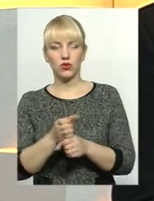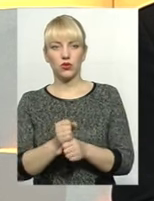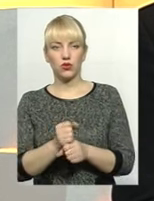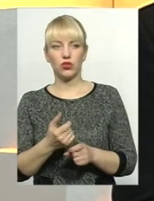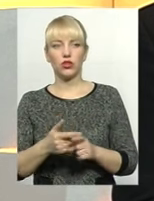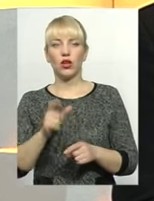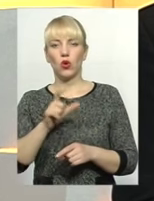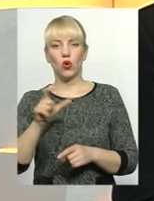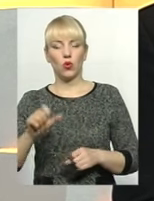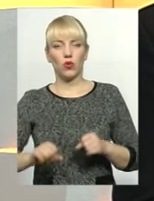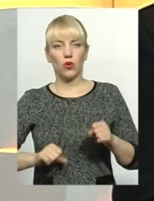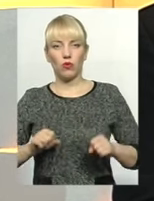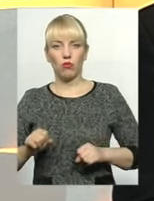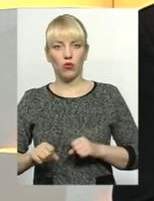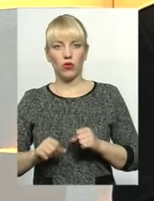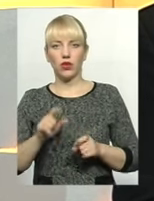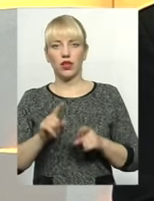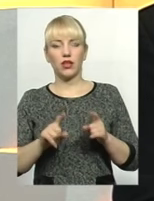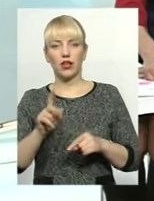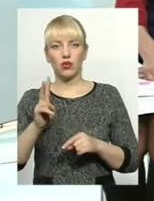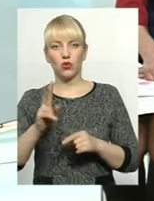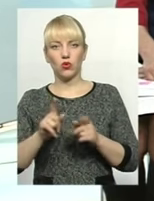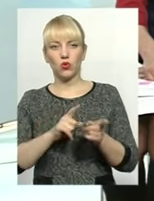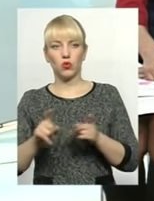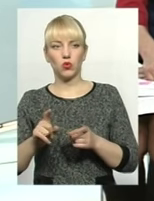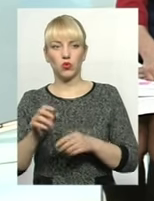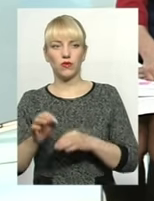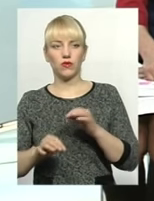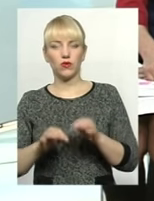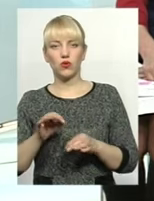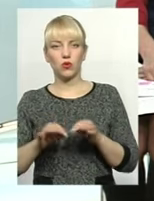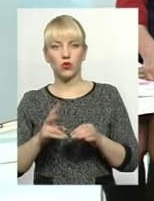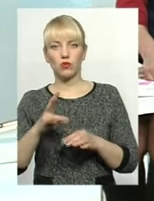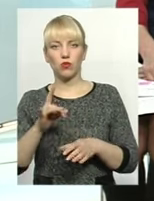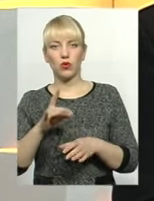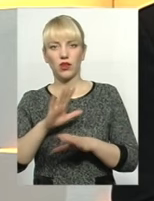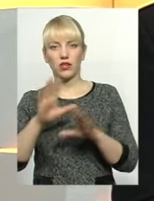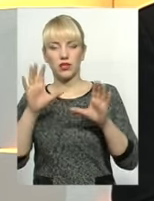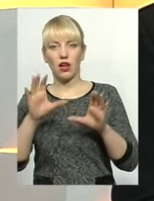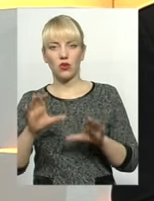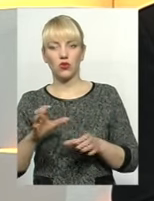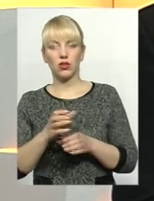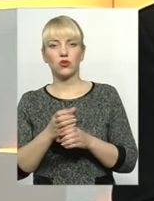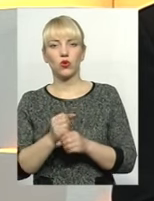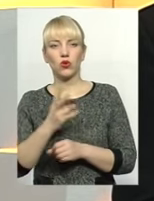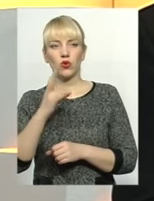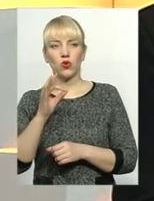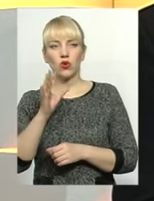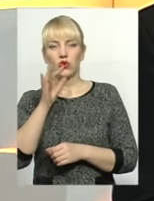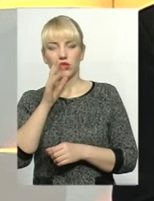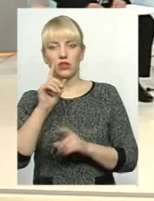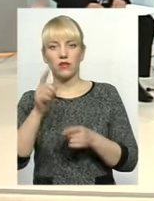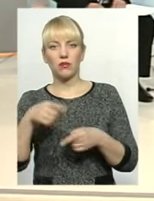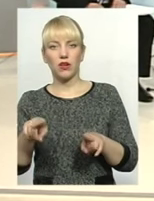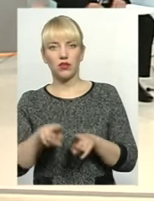звичайно, люди обурені, деякі вже готують позивні заяви до суду про незаконні скорочення і так далі. Але час вимагає такого.